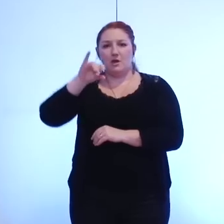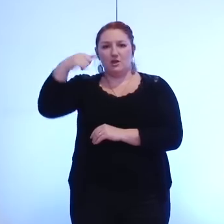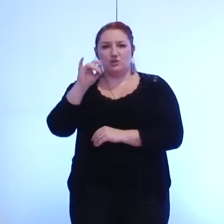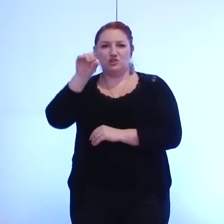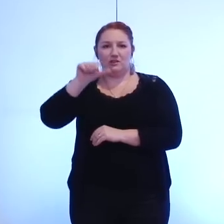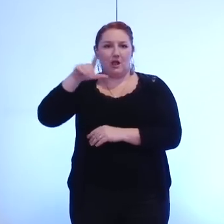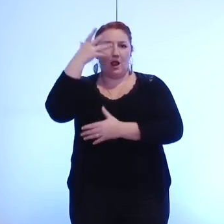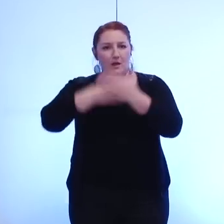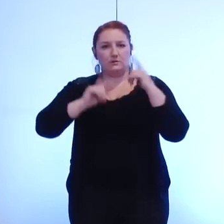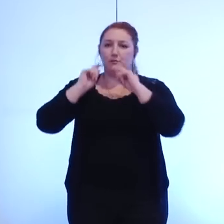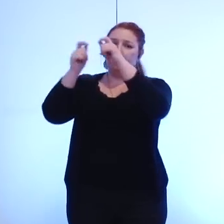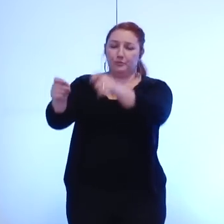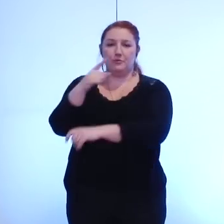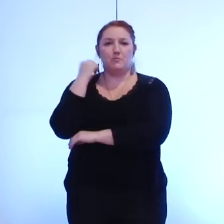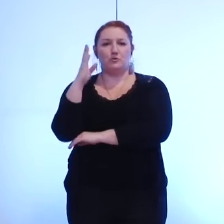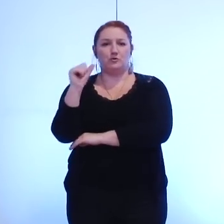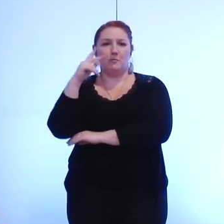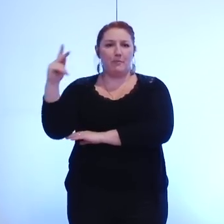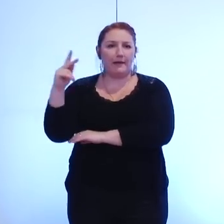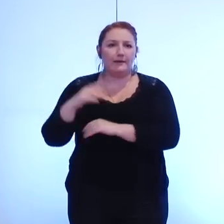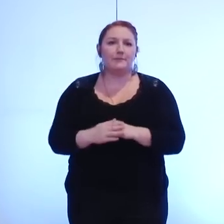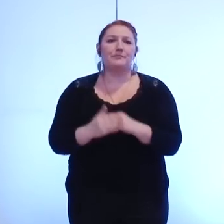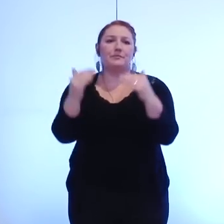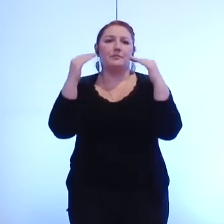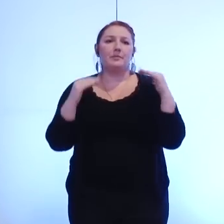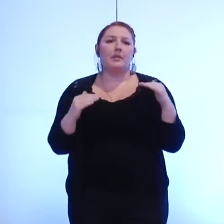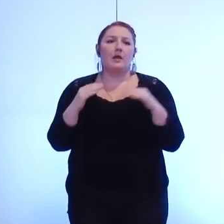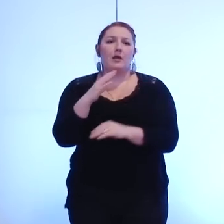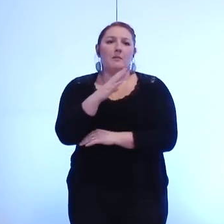Macré-Bernard présent, Bernard Corine,